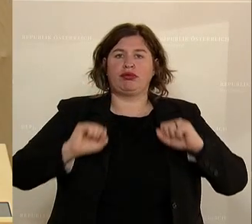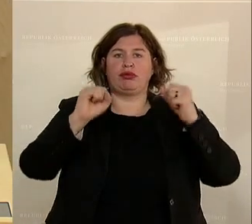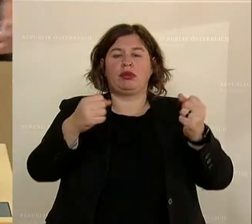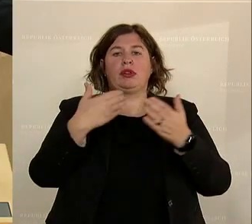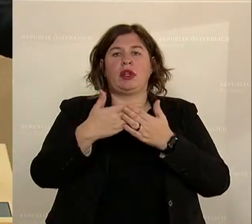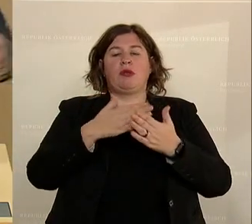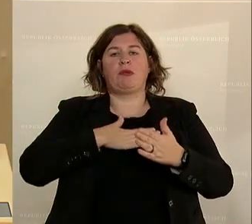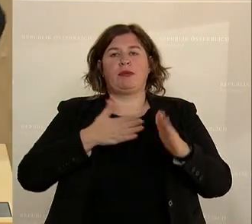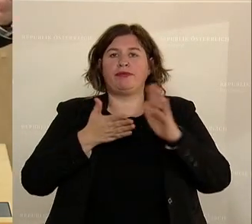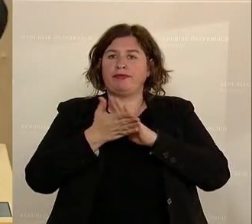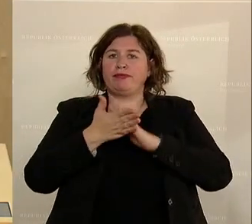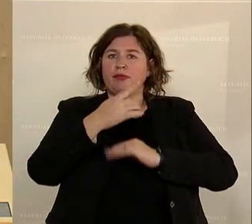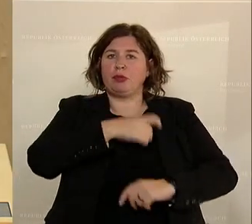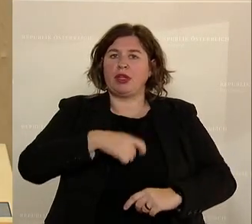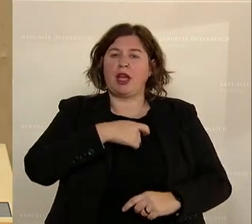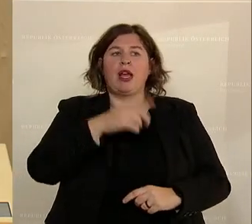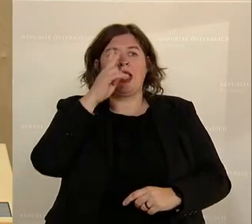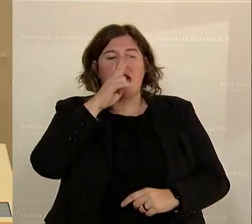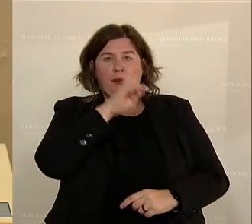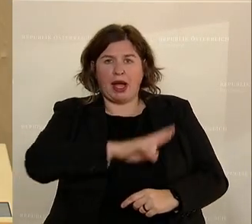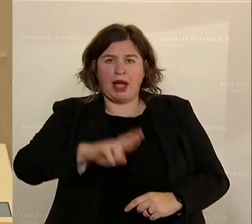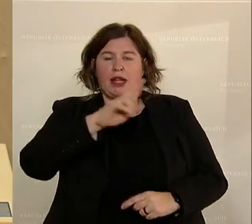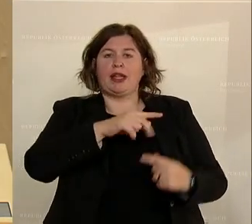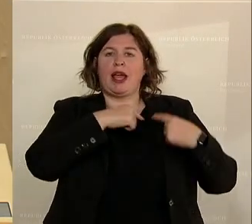meiner Fraktion, lieber Reinhard, nochmals herzlichen Dank.